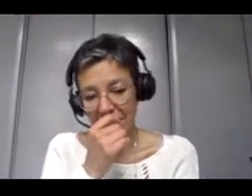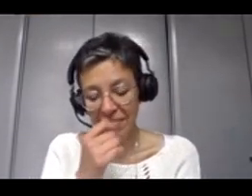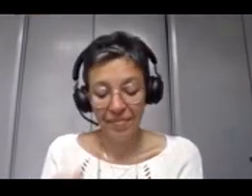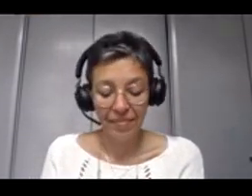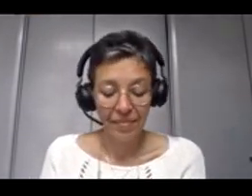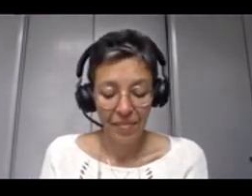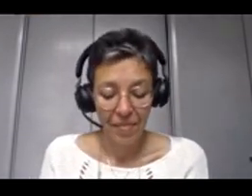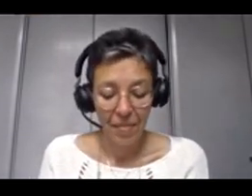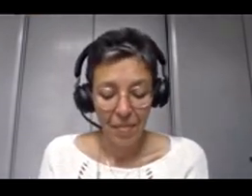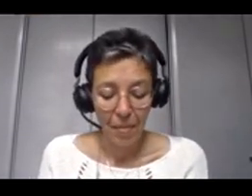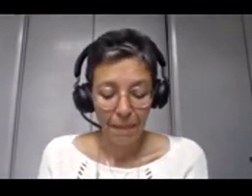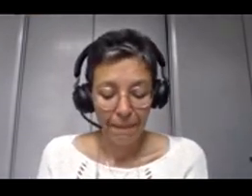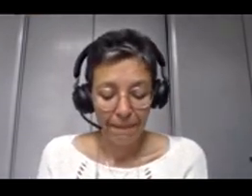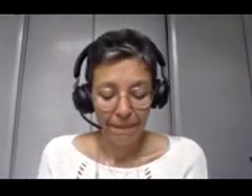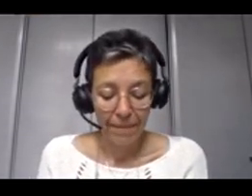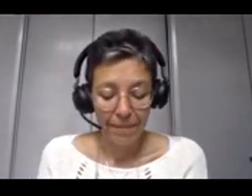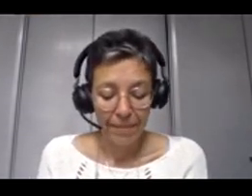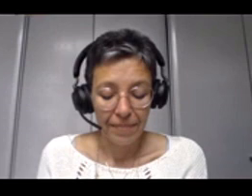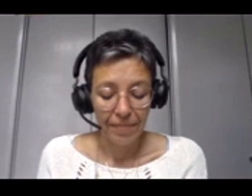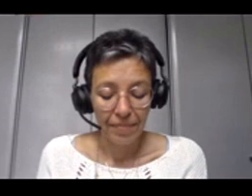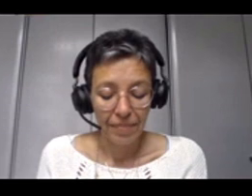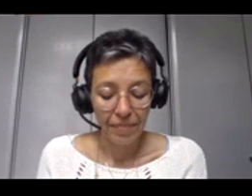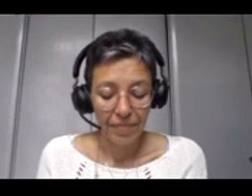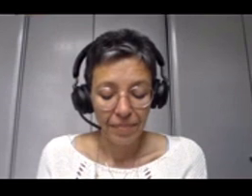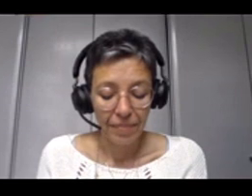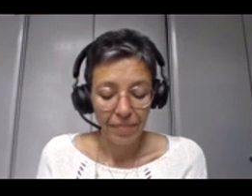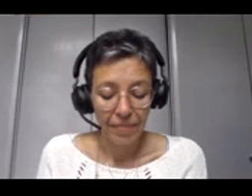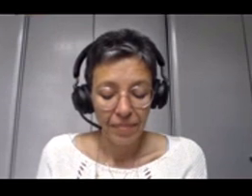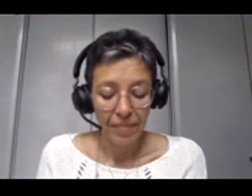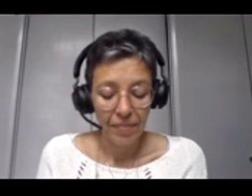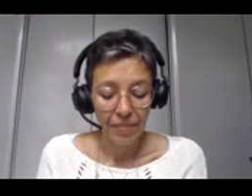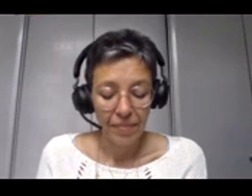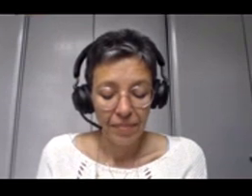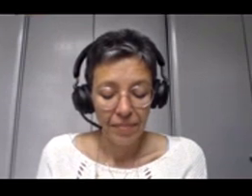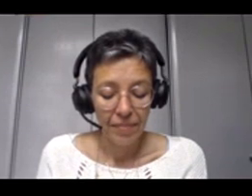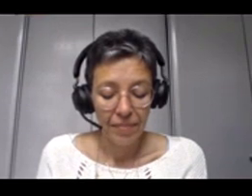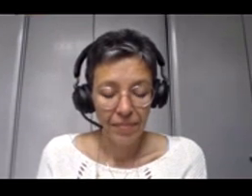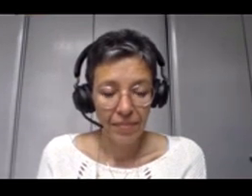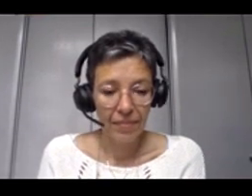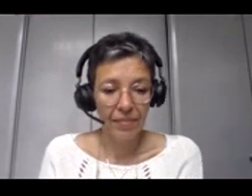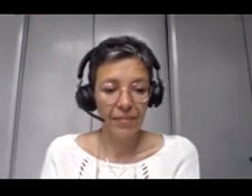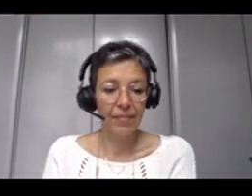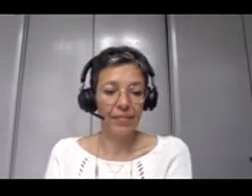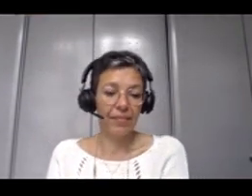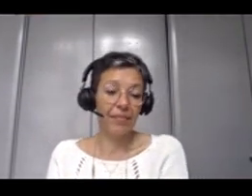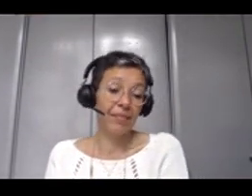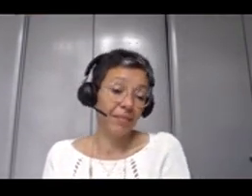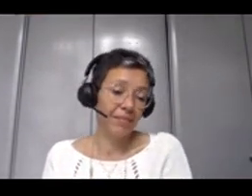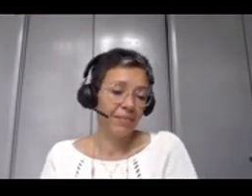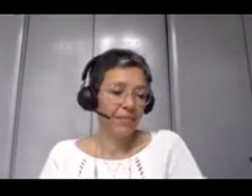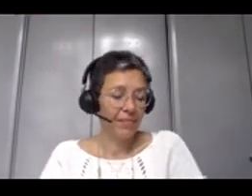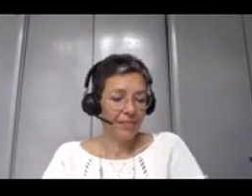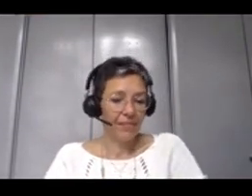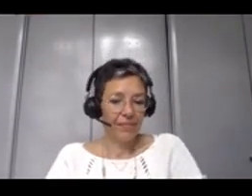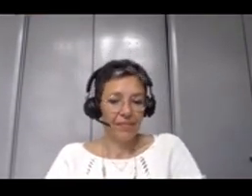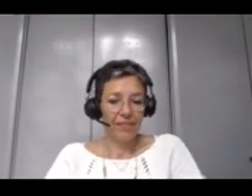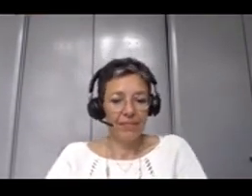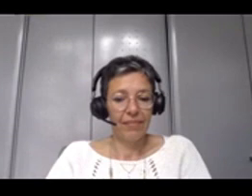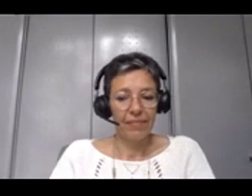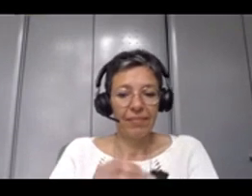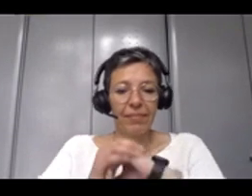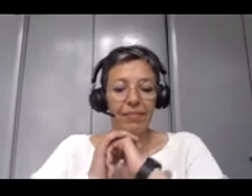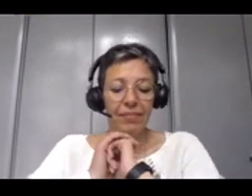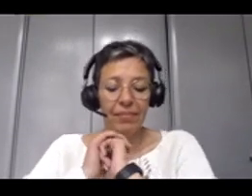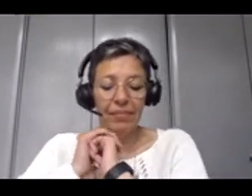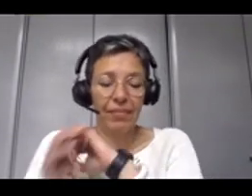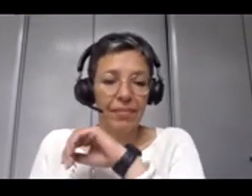rappeler en permanence qu'on manipule des données partagées, structurées sur lesquelles la confiance doit exister. Il y un chemin de fabrication.